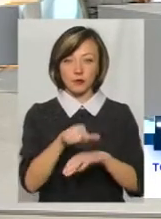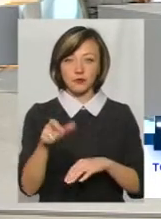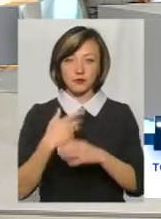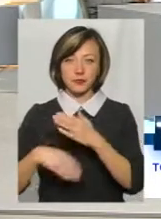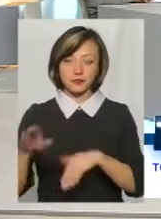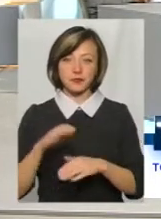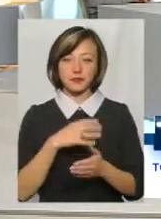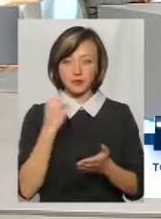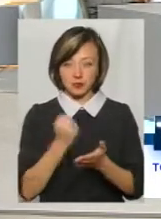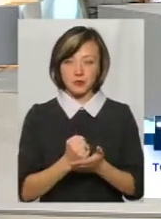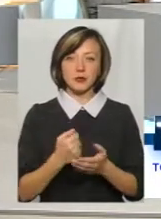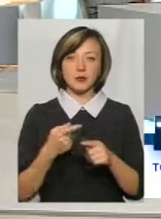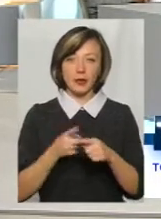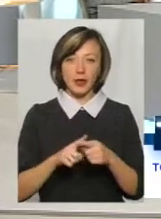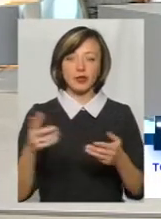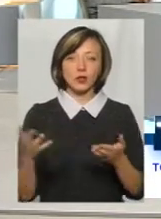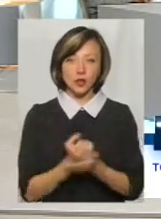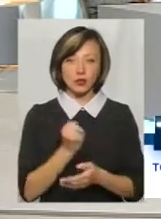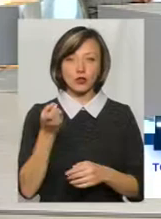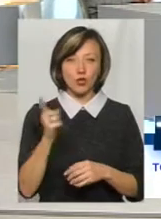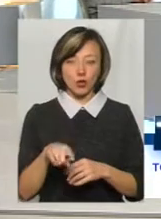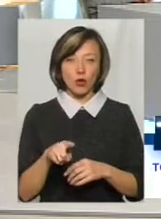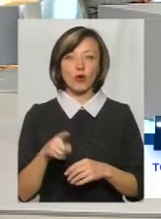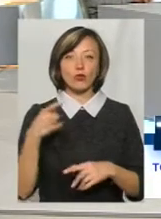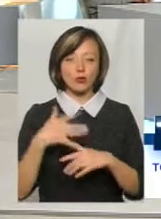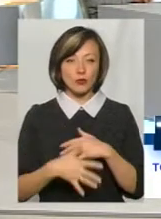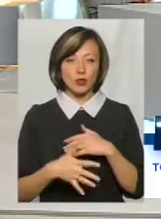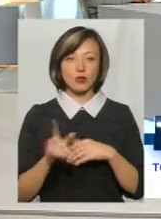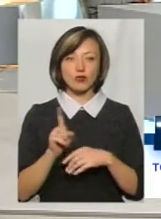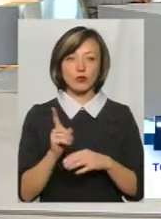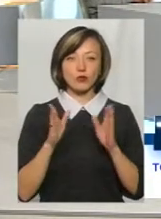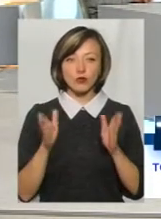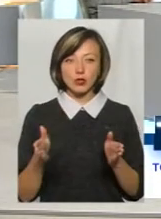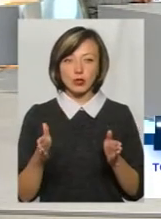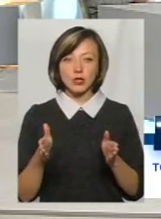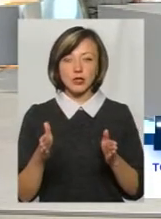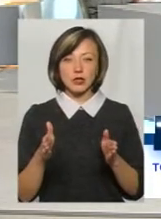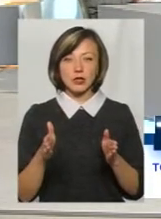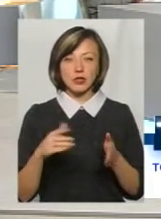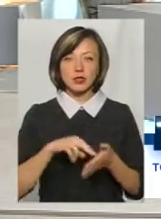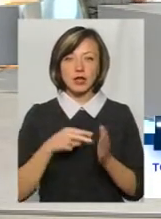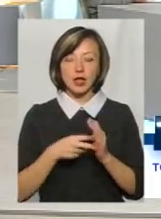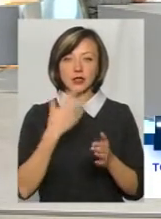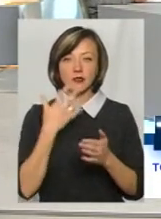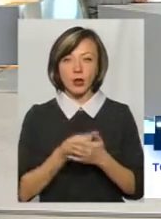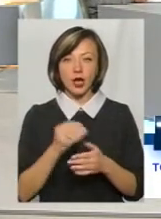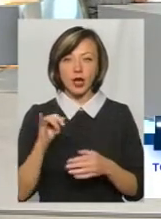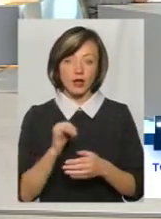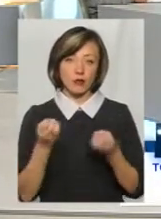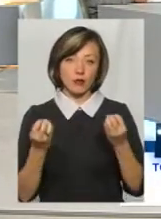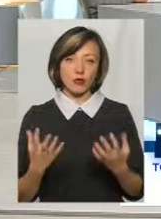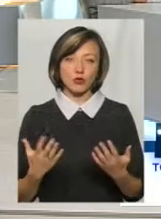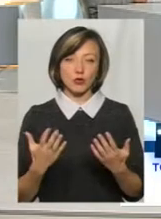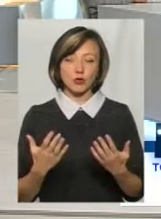Громадськість завізувала те, що вони досягнули того, вони розуміють, що в них буде стратегія своя, і вони просто